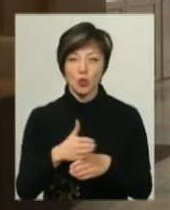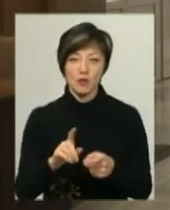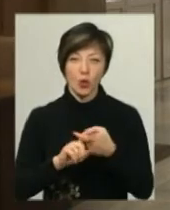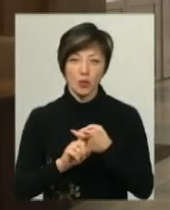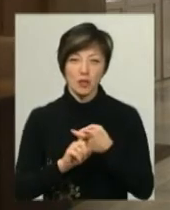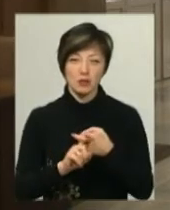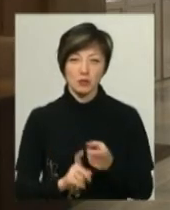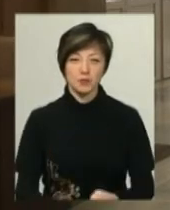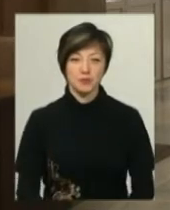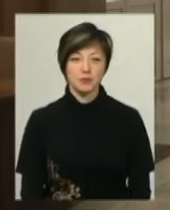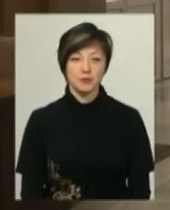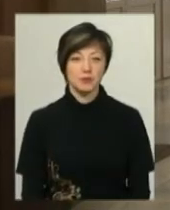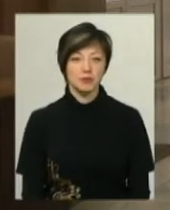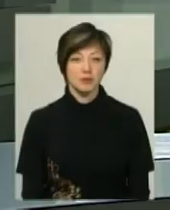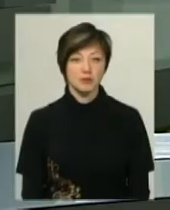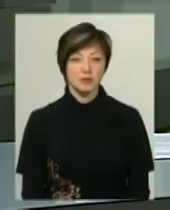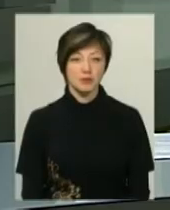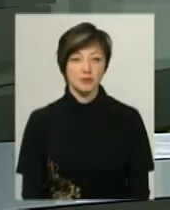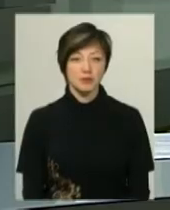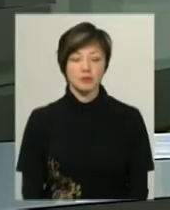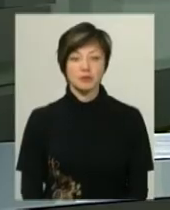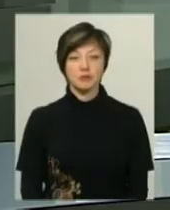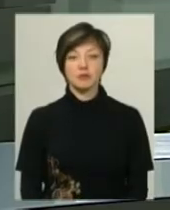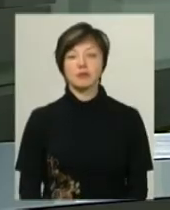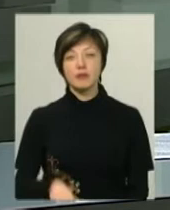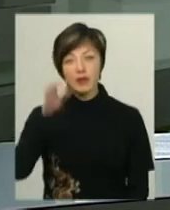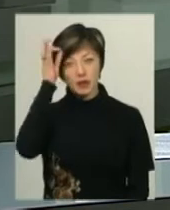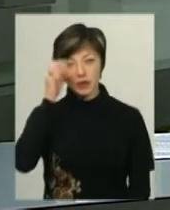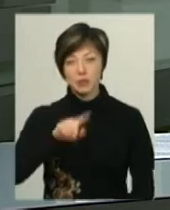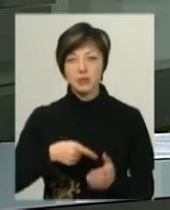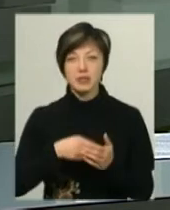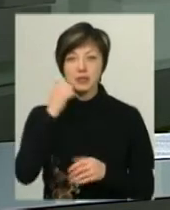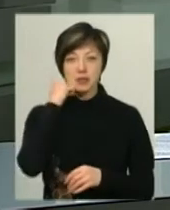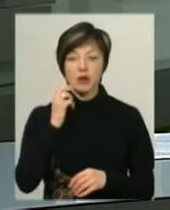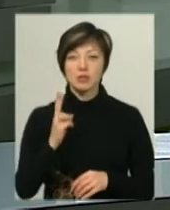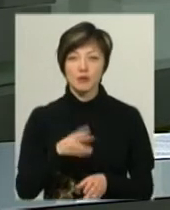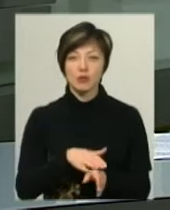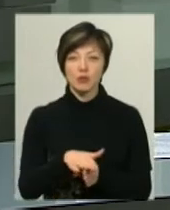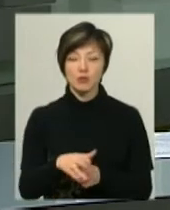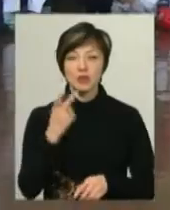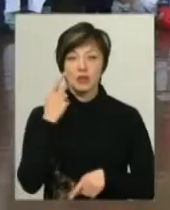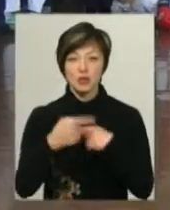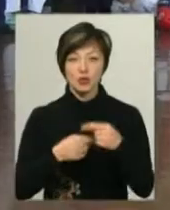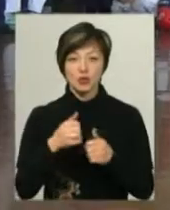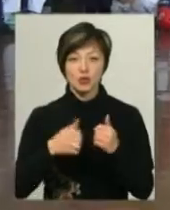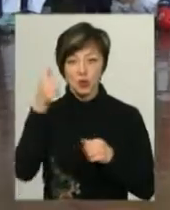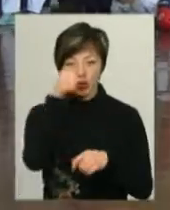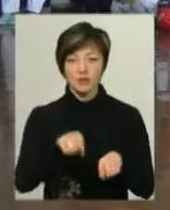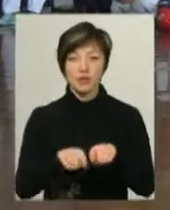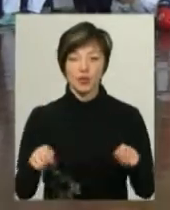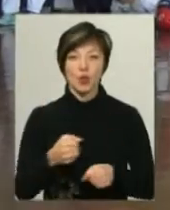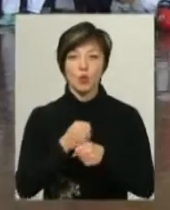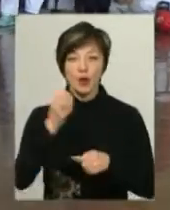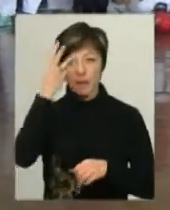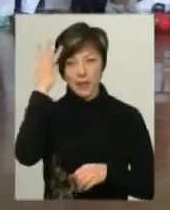команда «Інсайт». Нагадаю, у місті Староконстантинів відбувся традиційний щорічний відкритий кубок